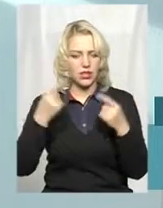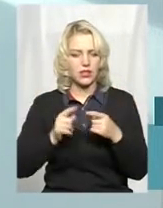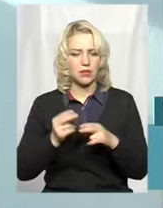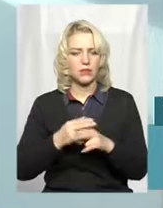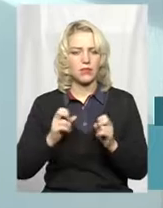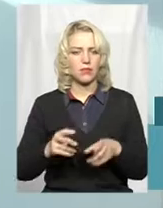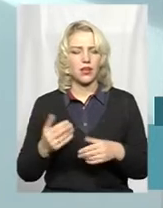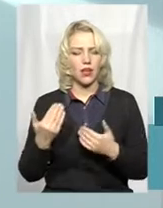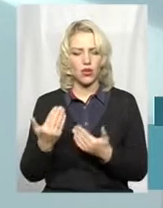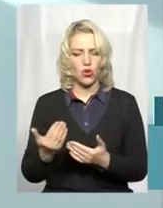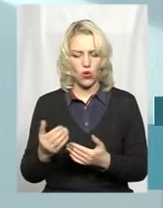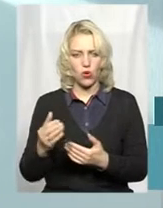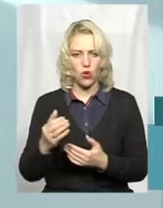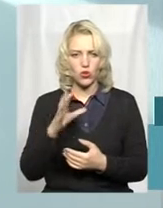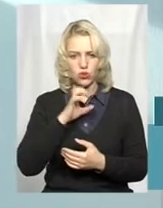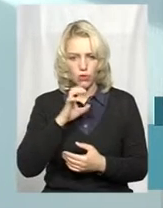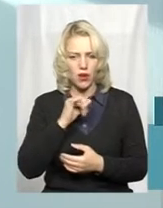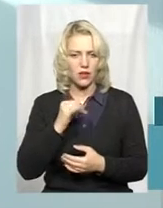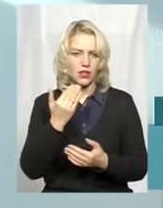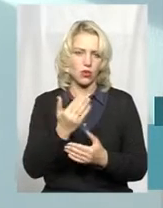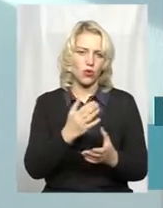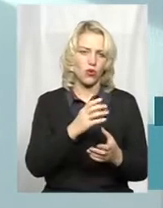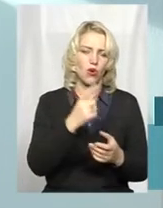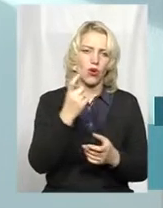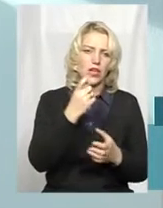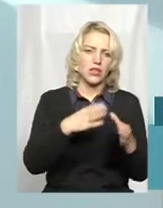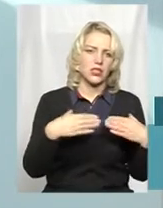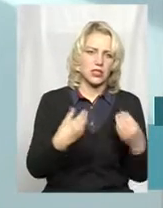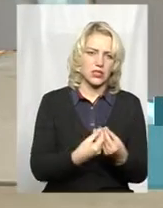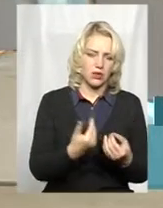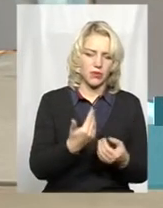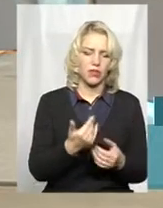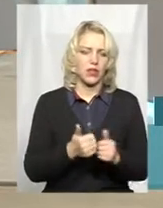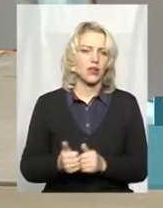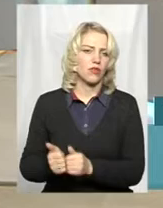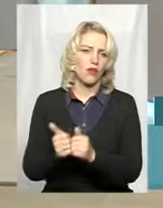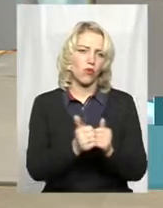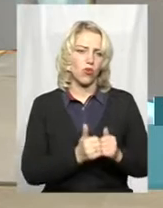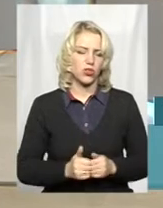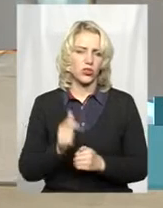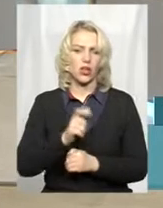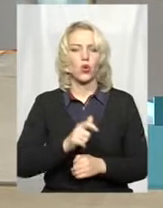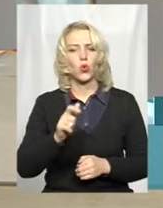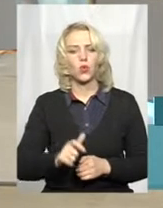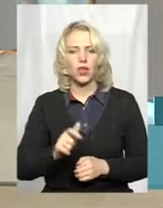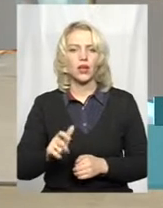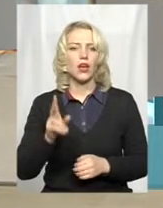його, його сім'ї і оточення навколишнього людей, які,